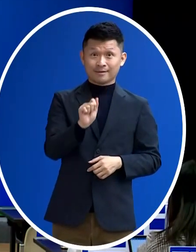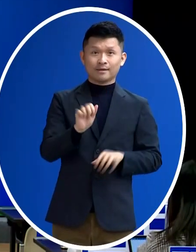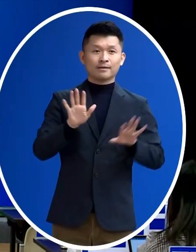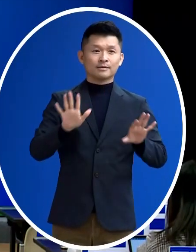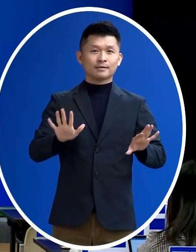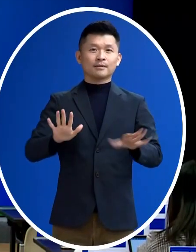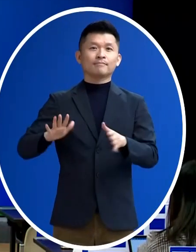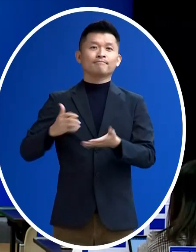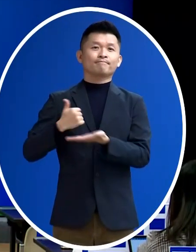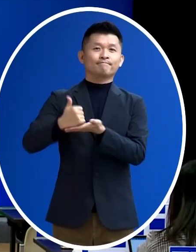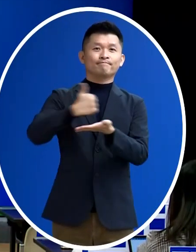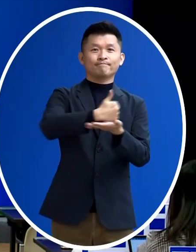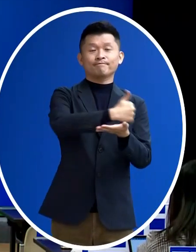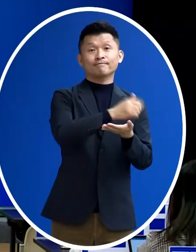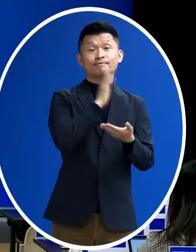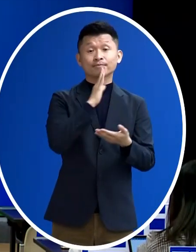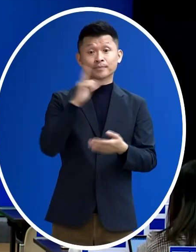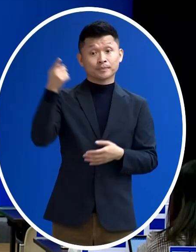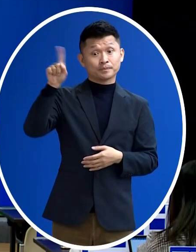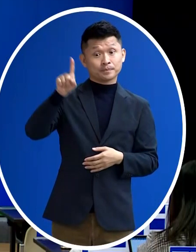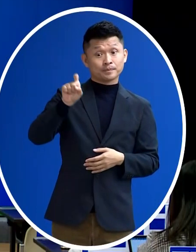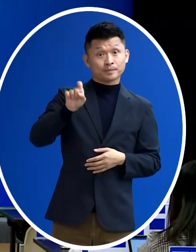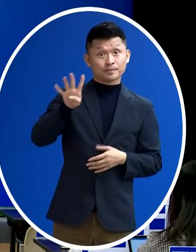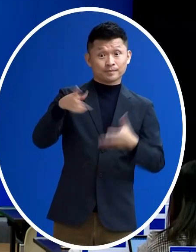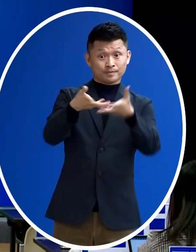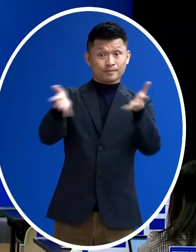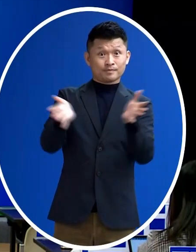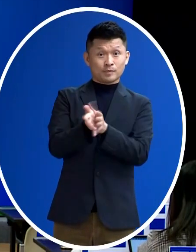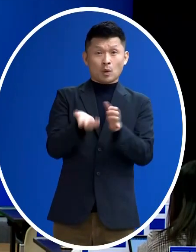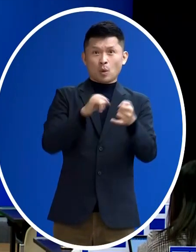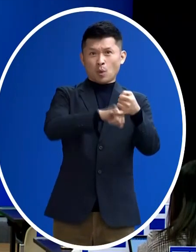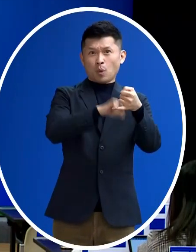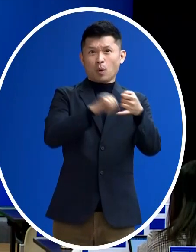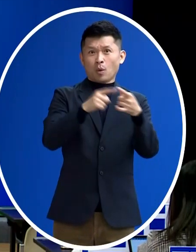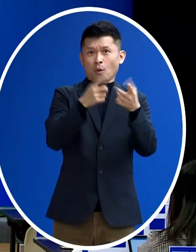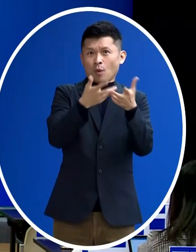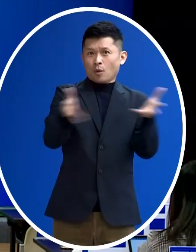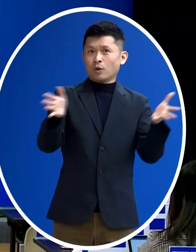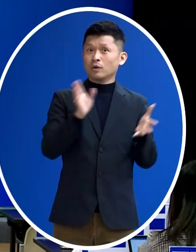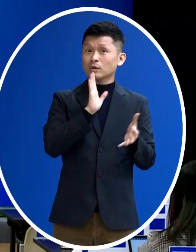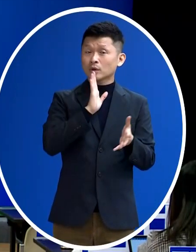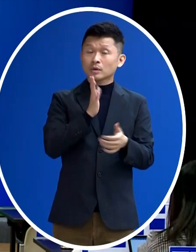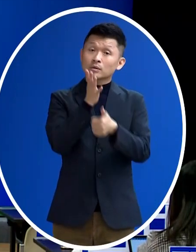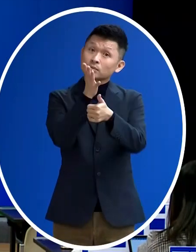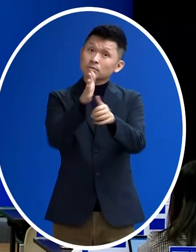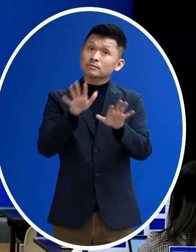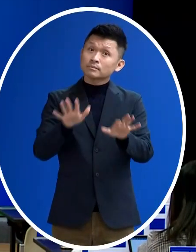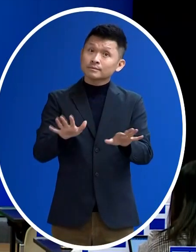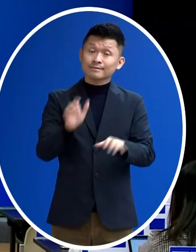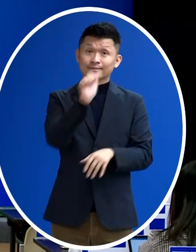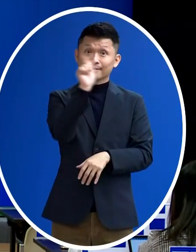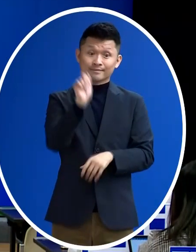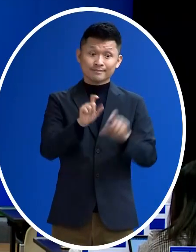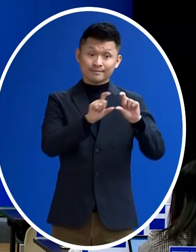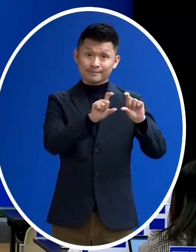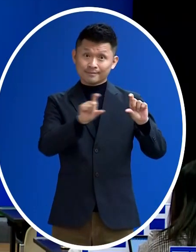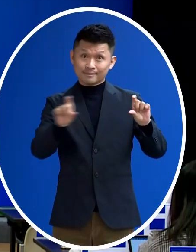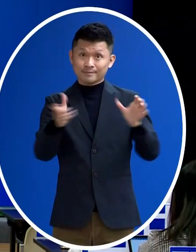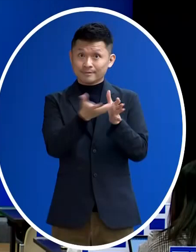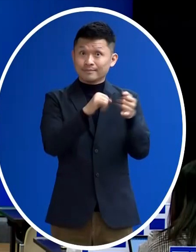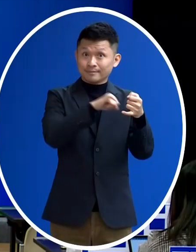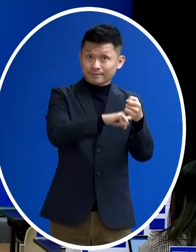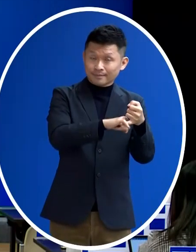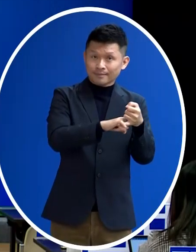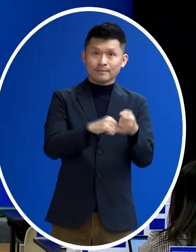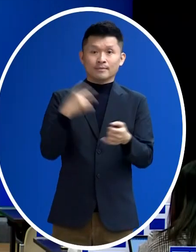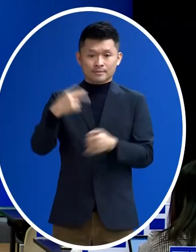配送 那第14期我們可以看到AZ的預約率其實蠻高的那想請問 請問是目前觀察AZ疫苗的預約跟首兩